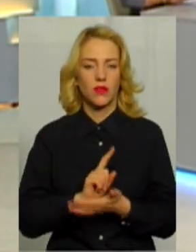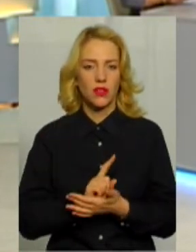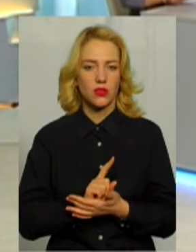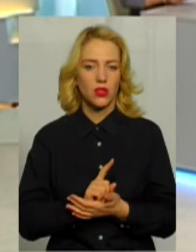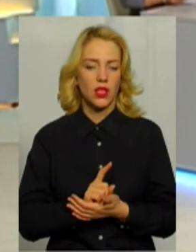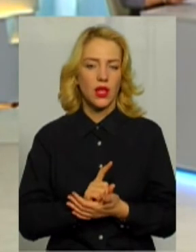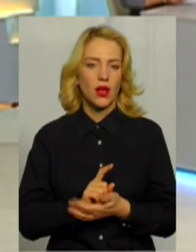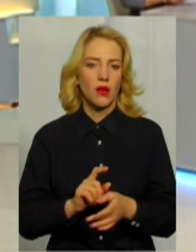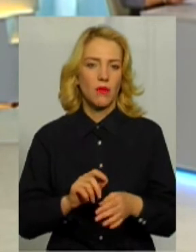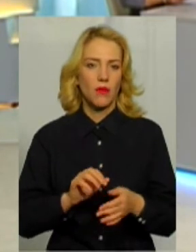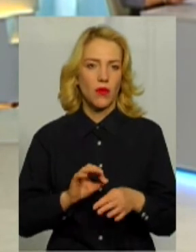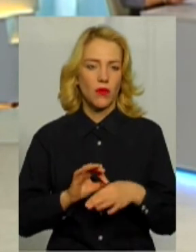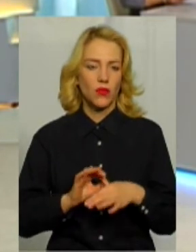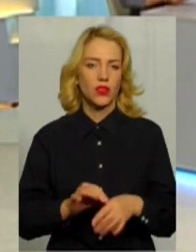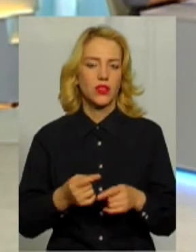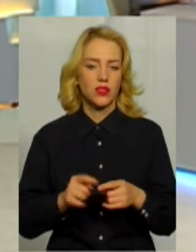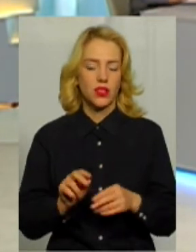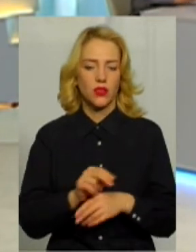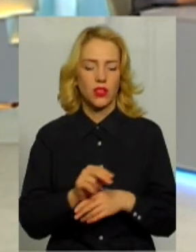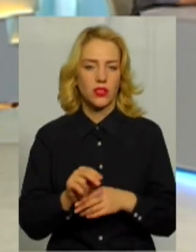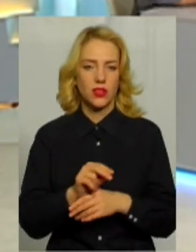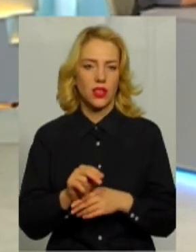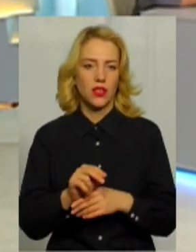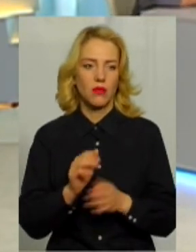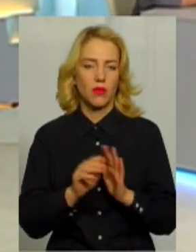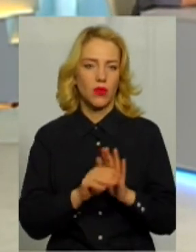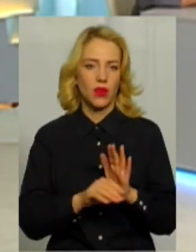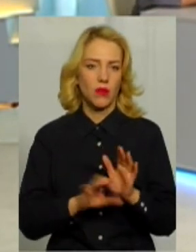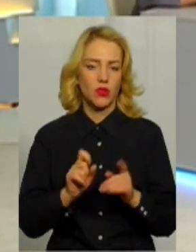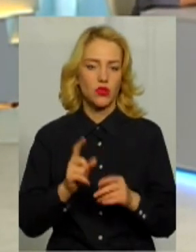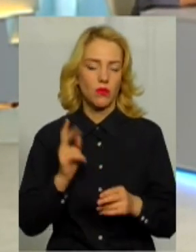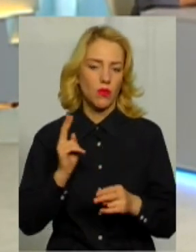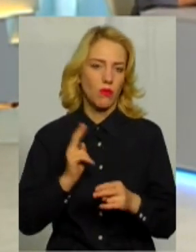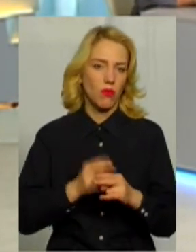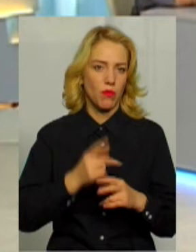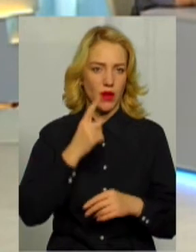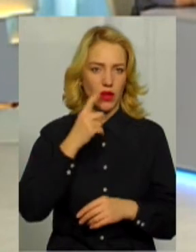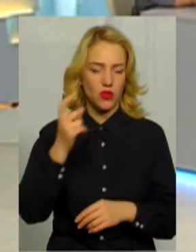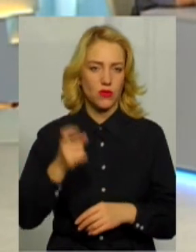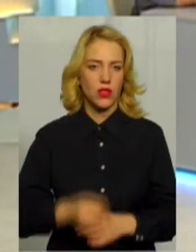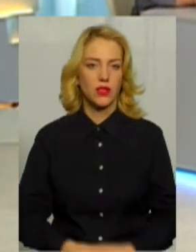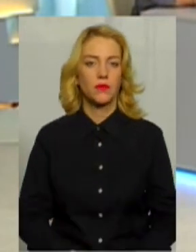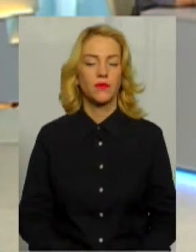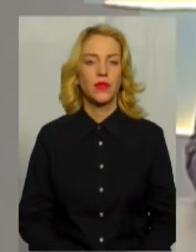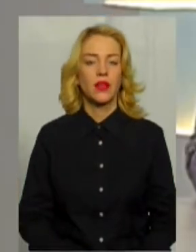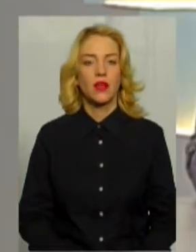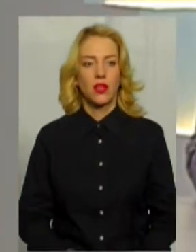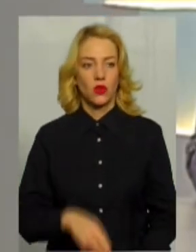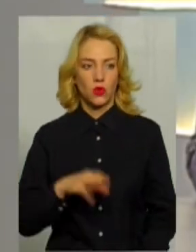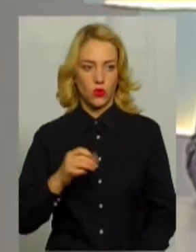проходити ці корекційні програми, щоб попереджувати. Пане Вадиме, то це